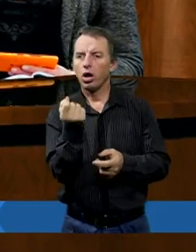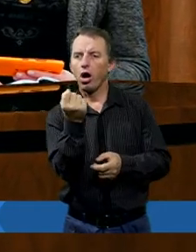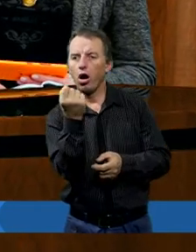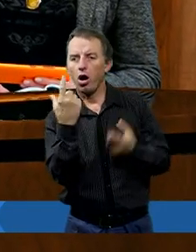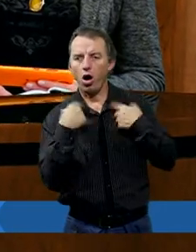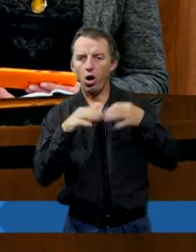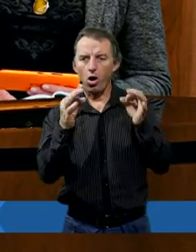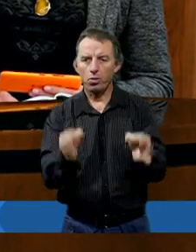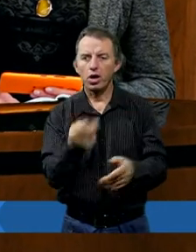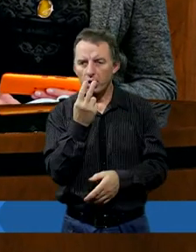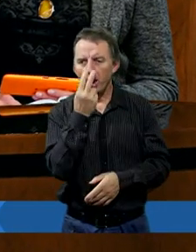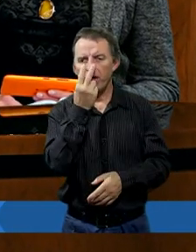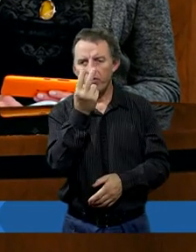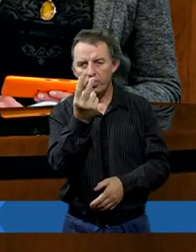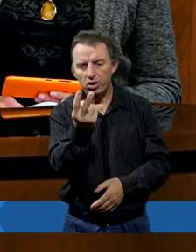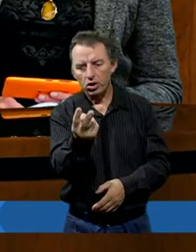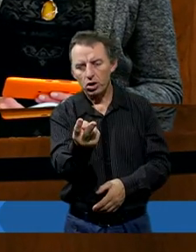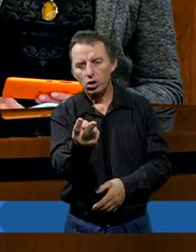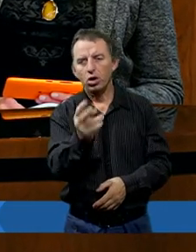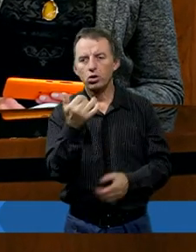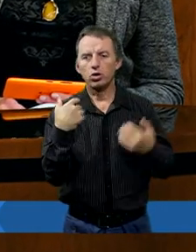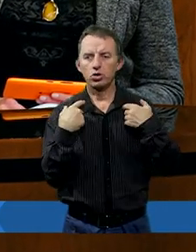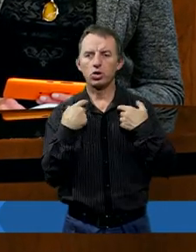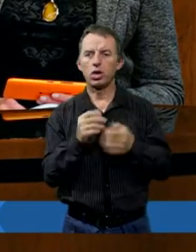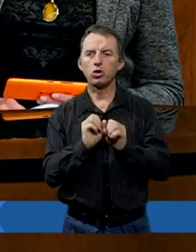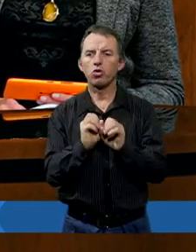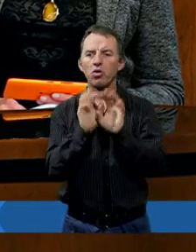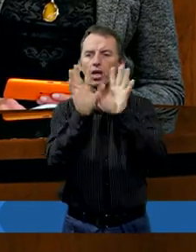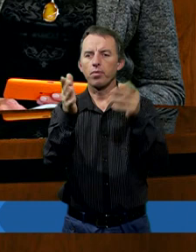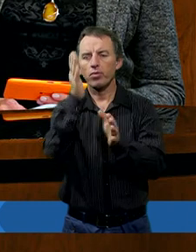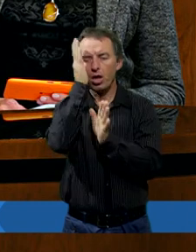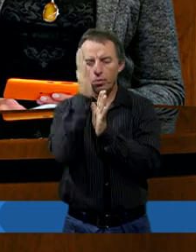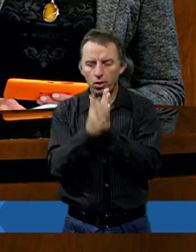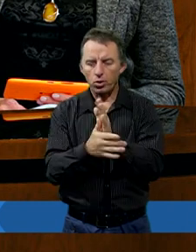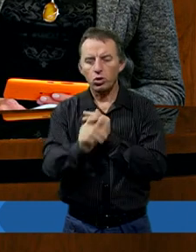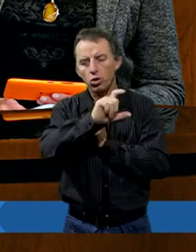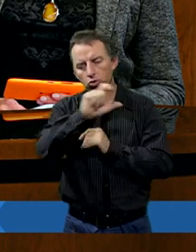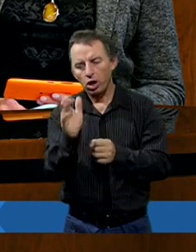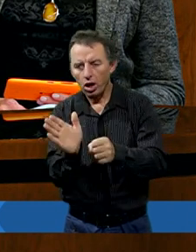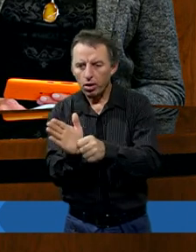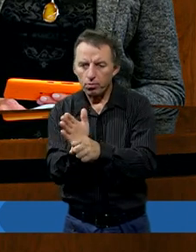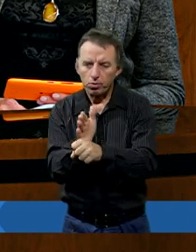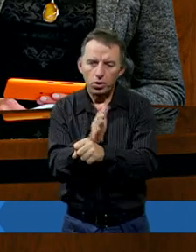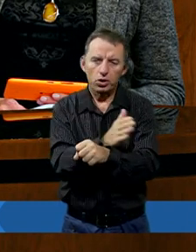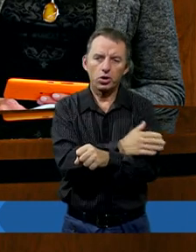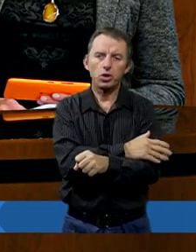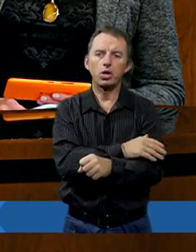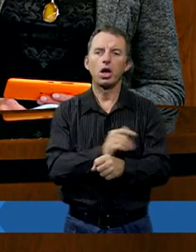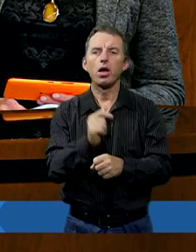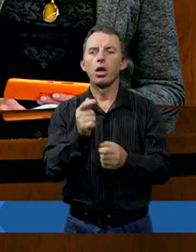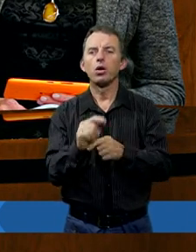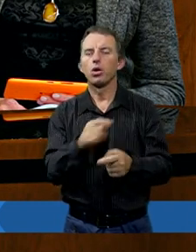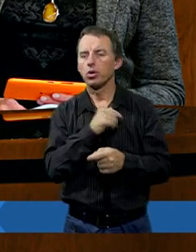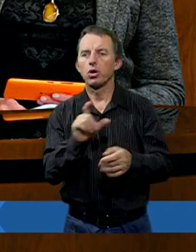nie widzą, nie widzą tego światełka. Ale potem ten czas mija. Czasami to trwa krótko, czasami